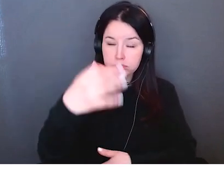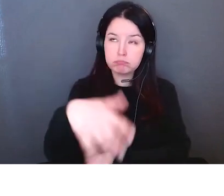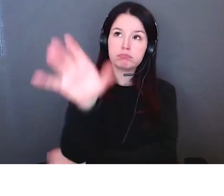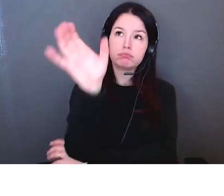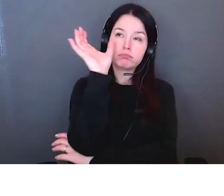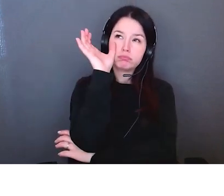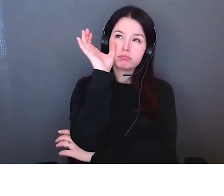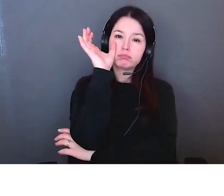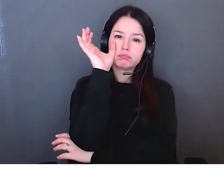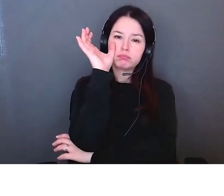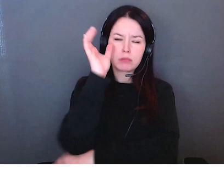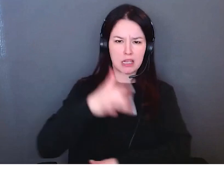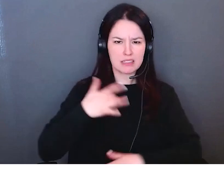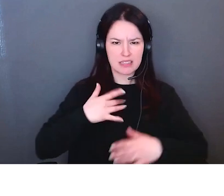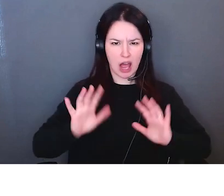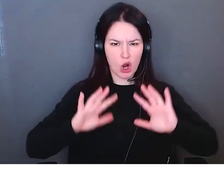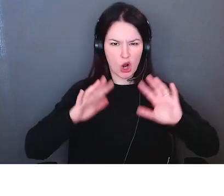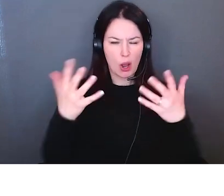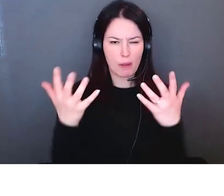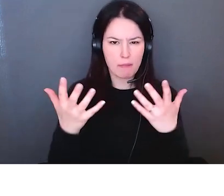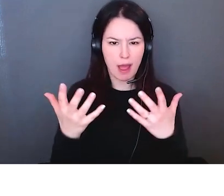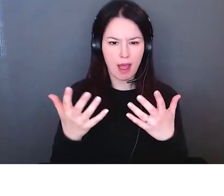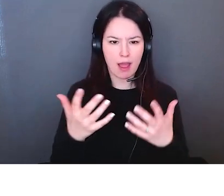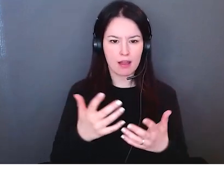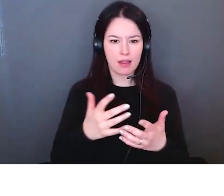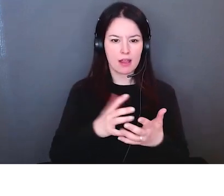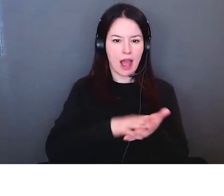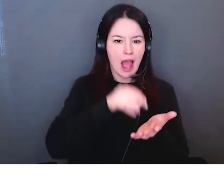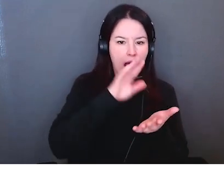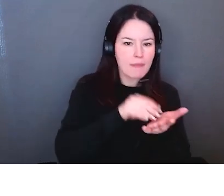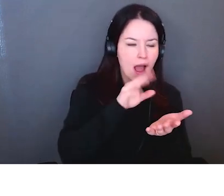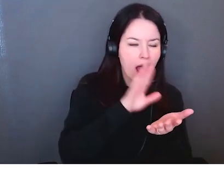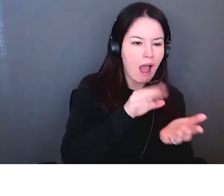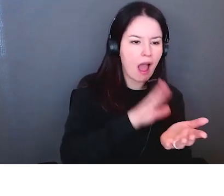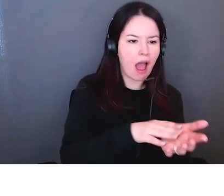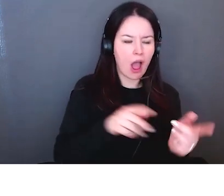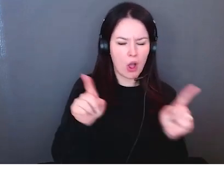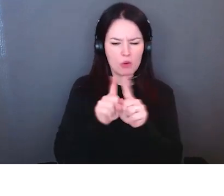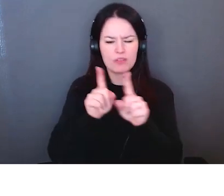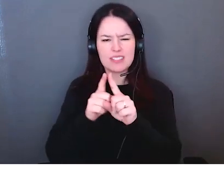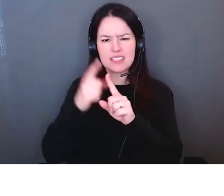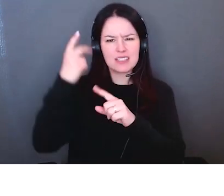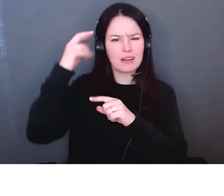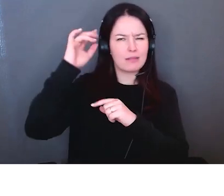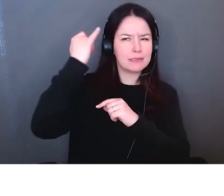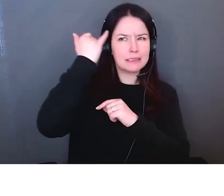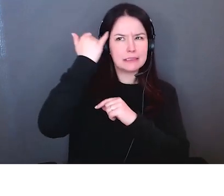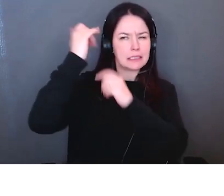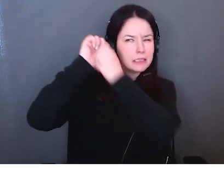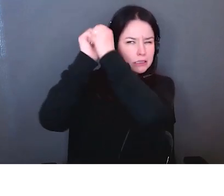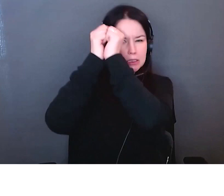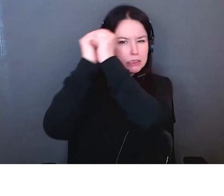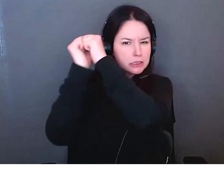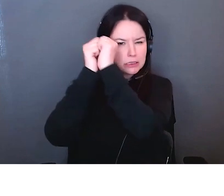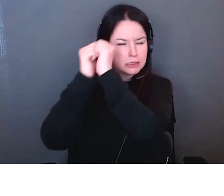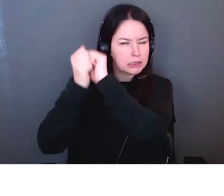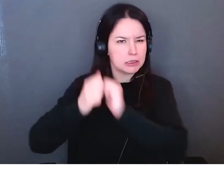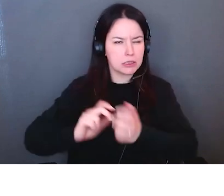pour apporter plus de paix aux individus aux familles aux communautés et aux nations en général